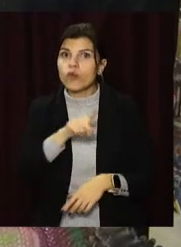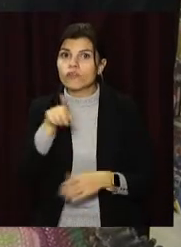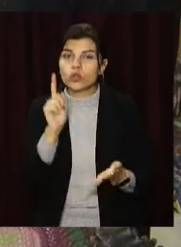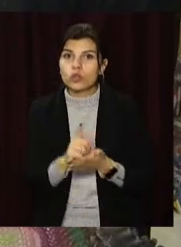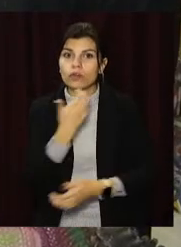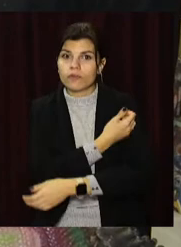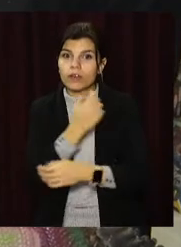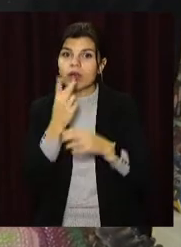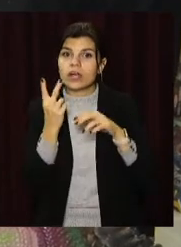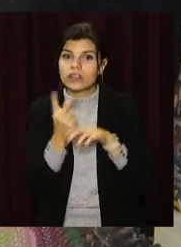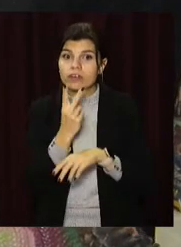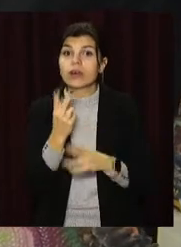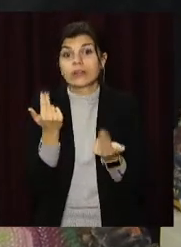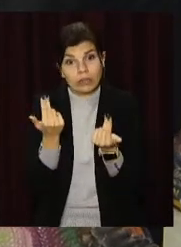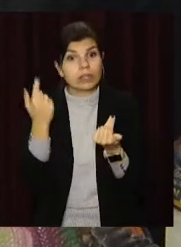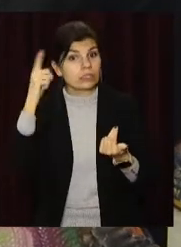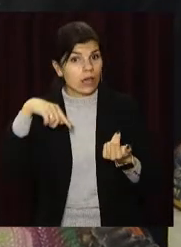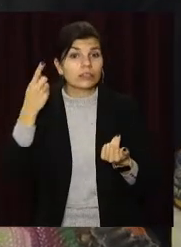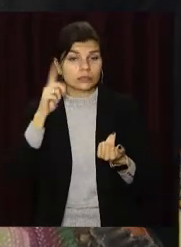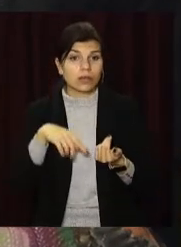вакцинуватися двічі? Звичайно.